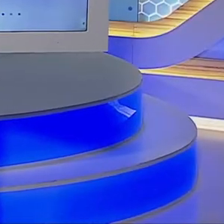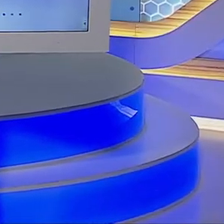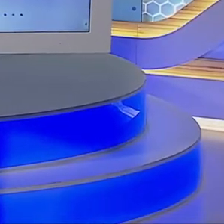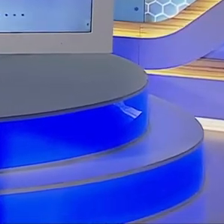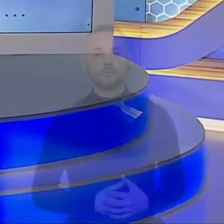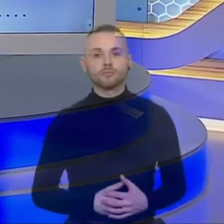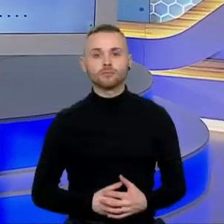Labas vakaras.